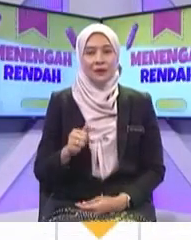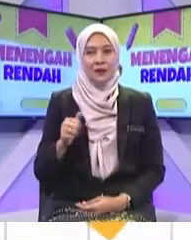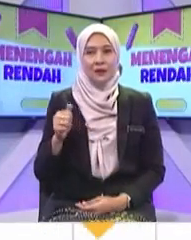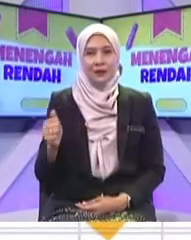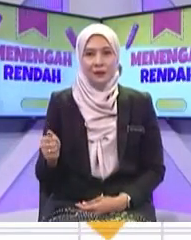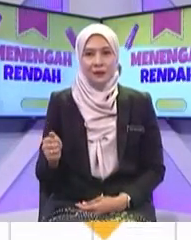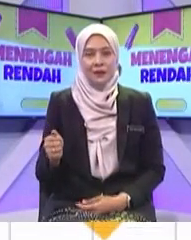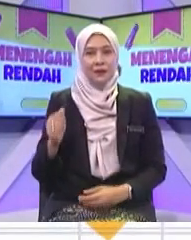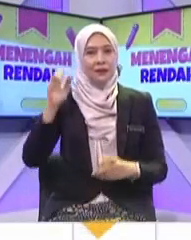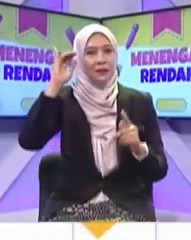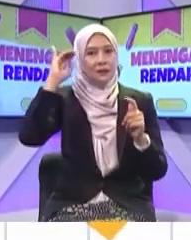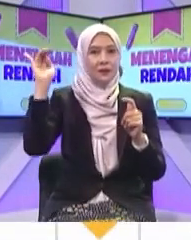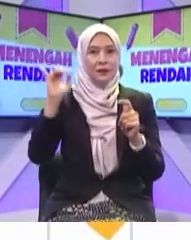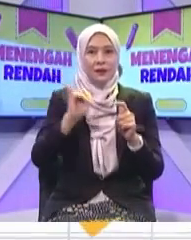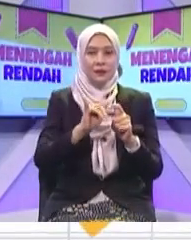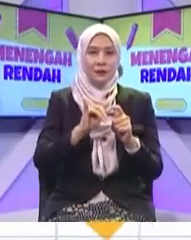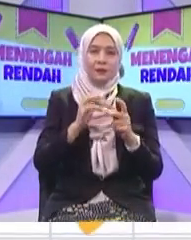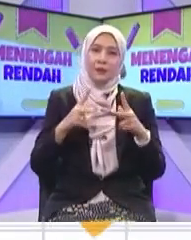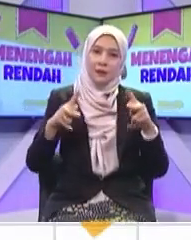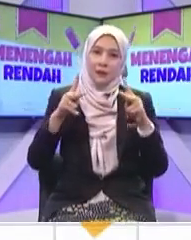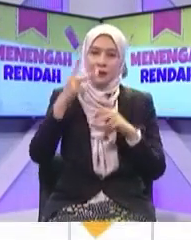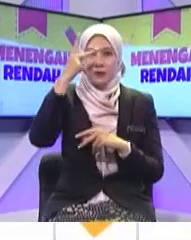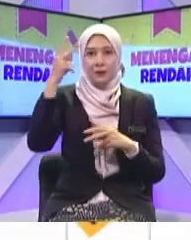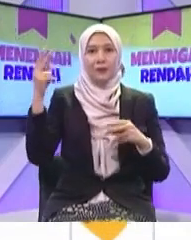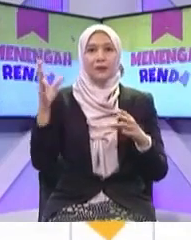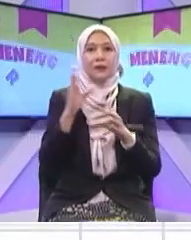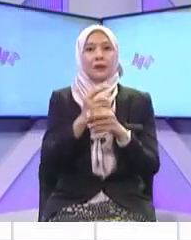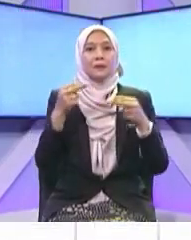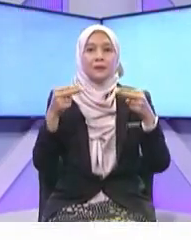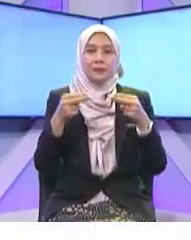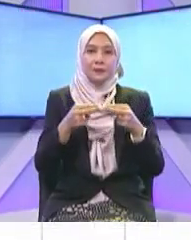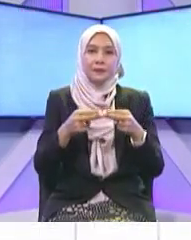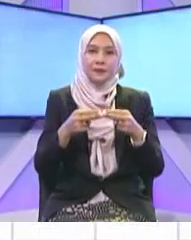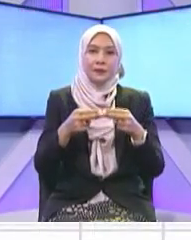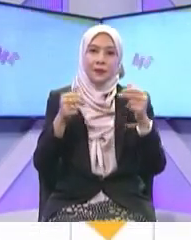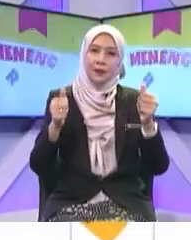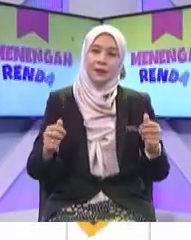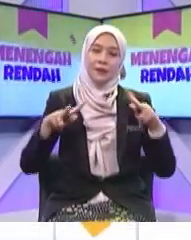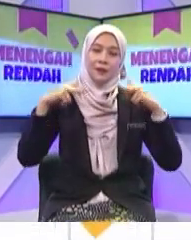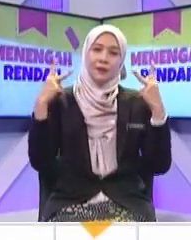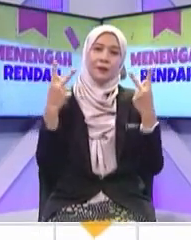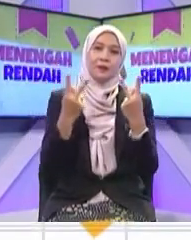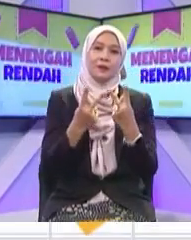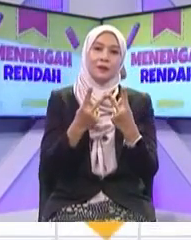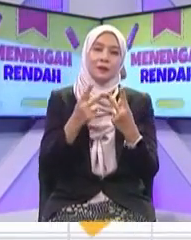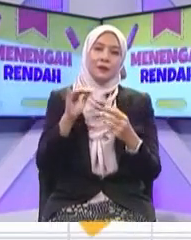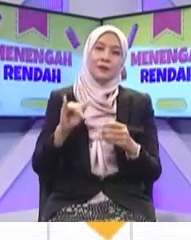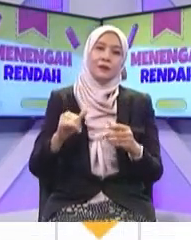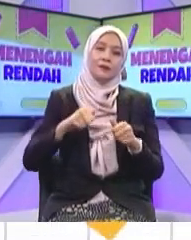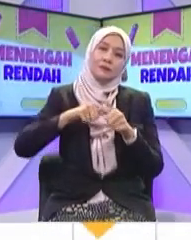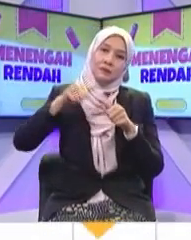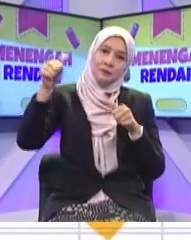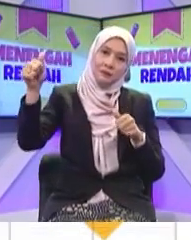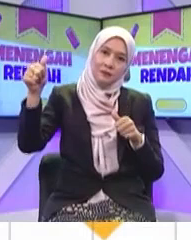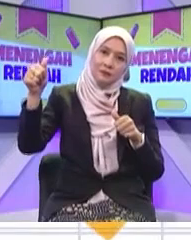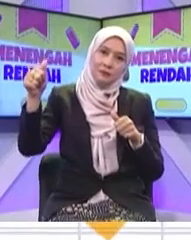Alat telekomunikasi Penting bagi saya Kerana ia dapat Menghubungkan saya Dengan ahli keluarga Yang jauh Haa Menghubungkan Ahli keluarga